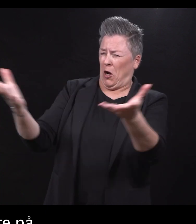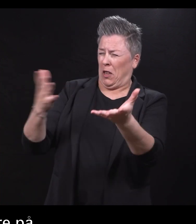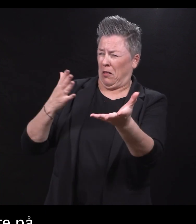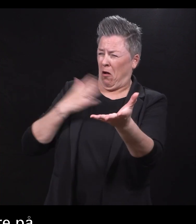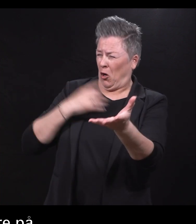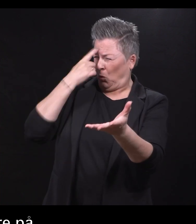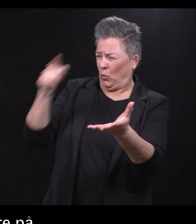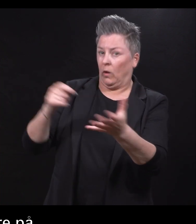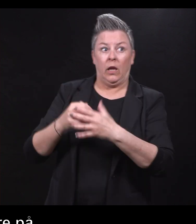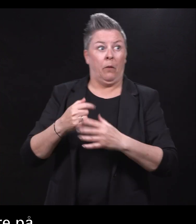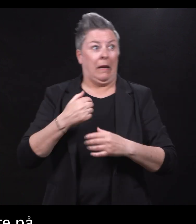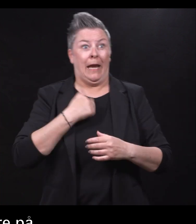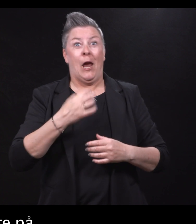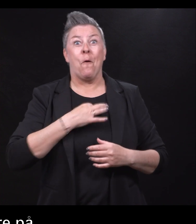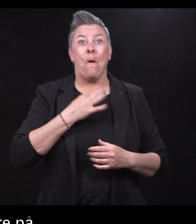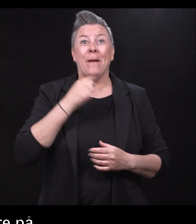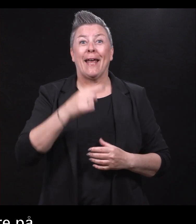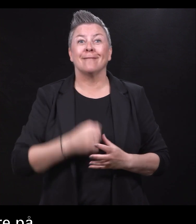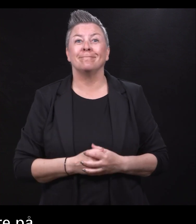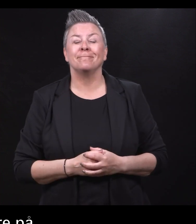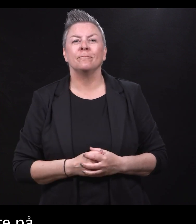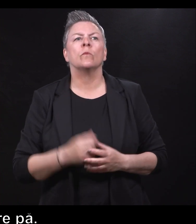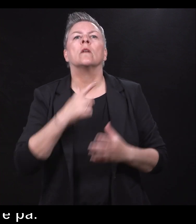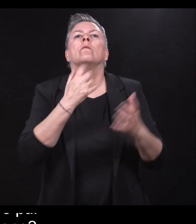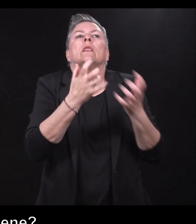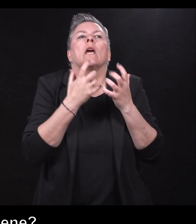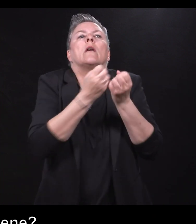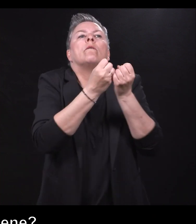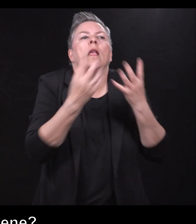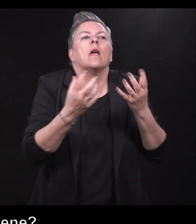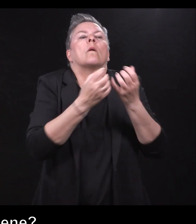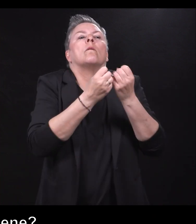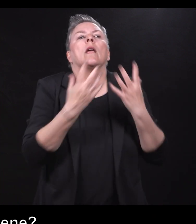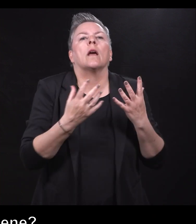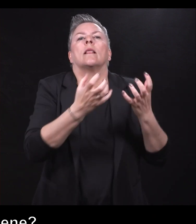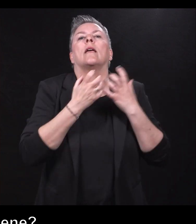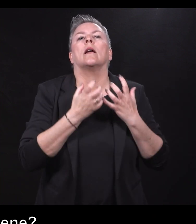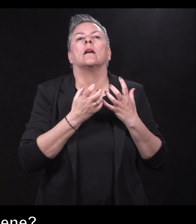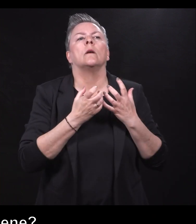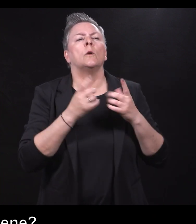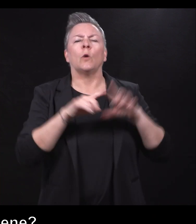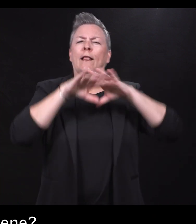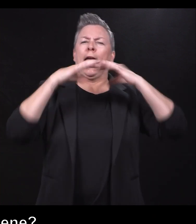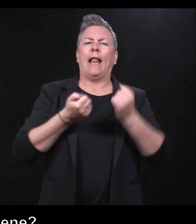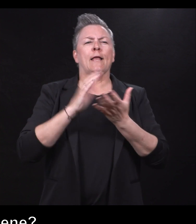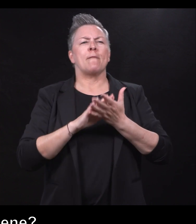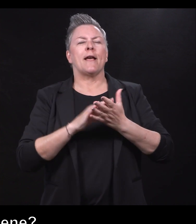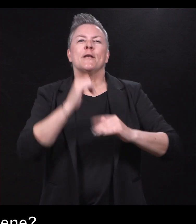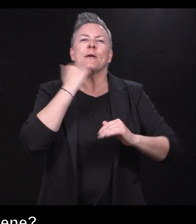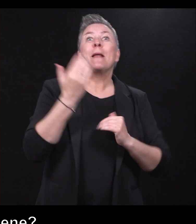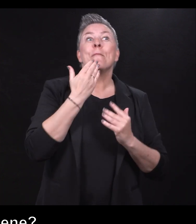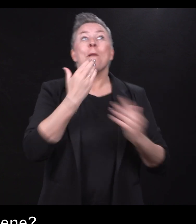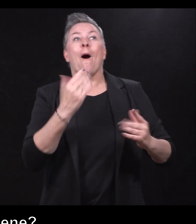Jeg håper det. Fordi at vi trenger flere og flere for at helt mer skal bli så bra som mulig.